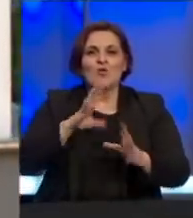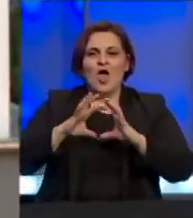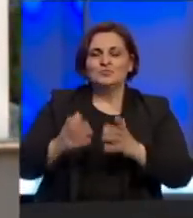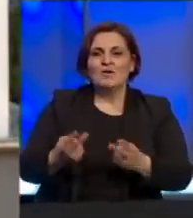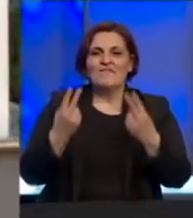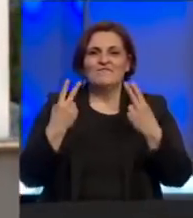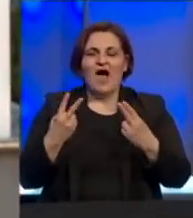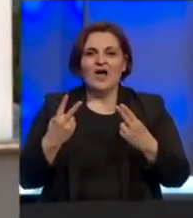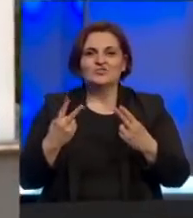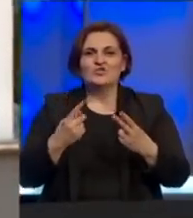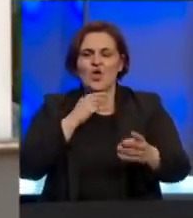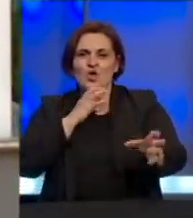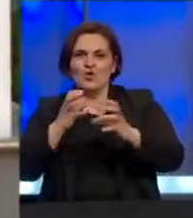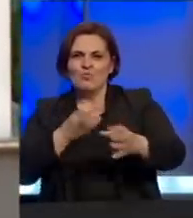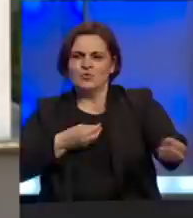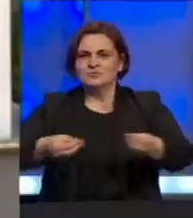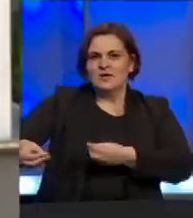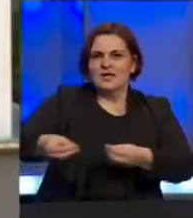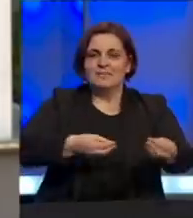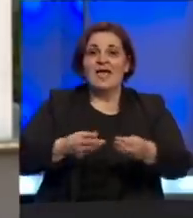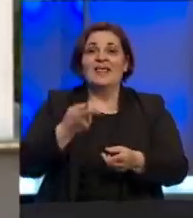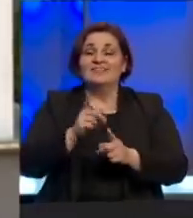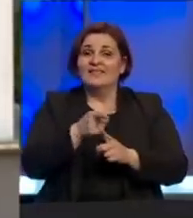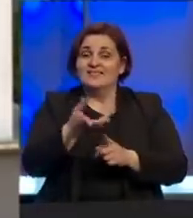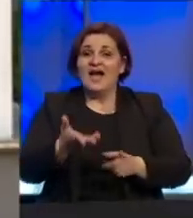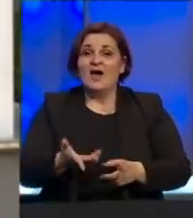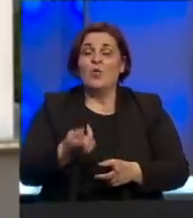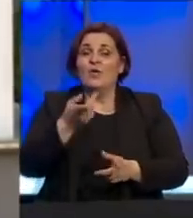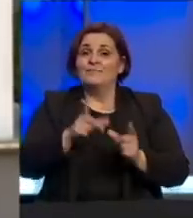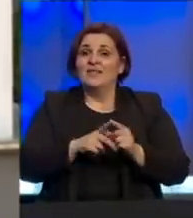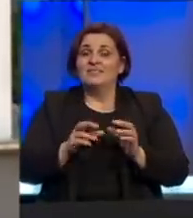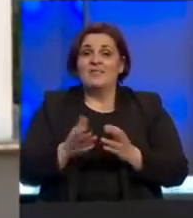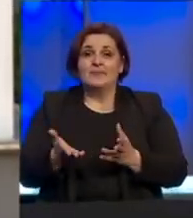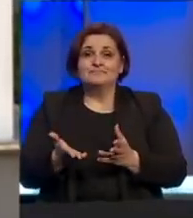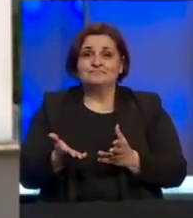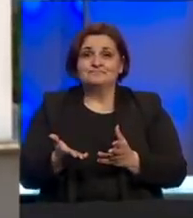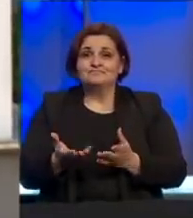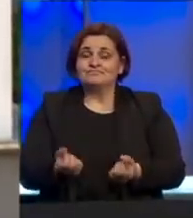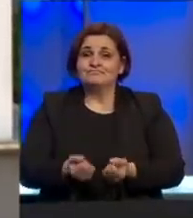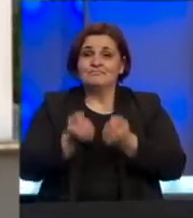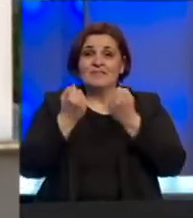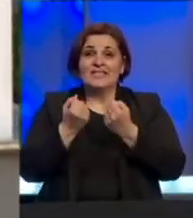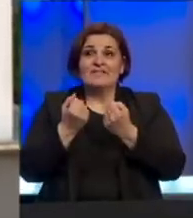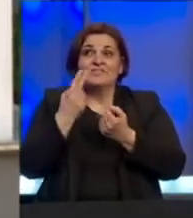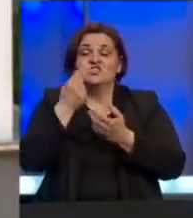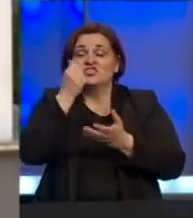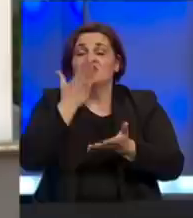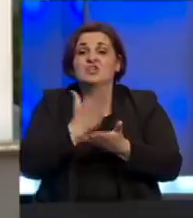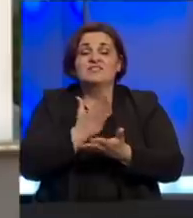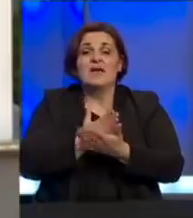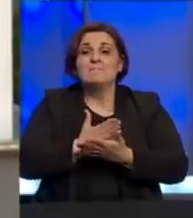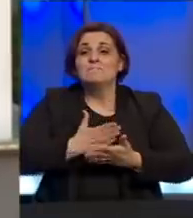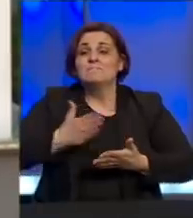gdje je vrlo važna i komunikacija između igrača tako da je absolutno teško predvidjeti šta će se sve